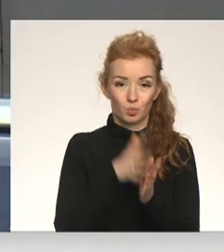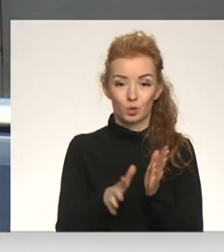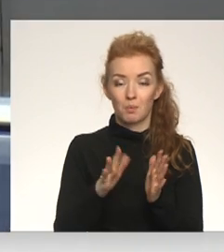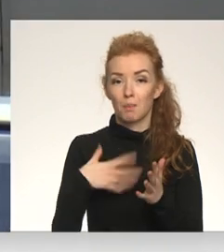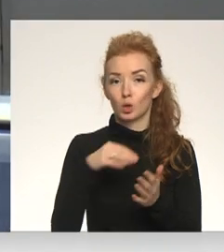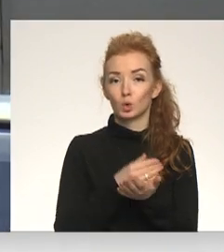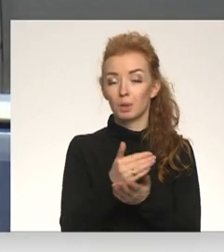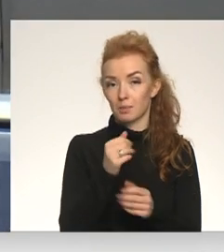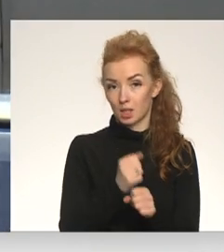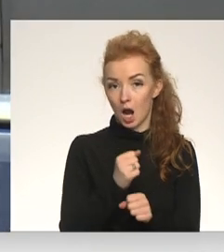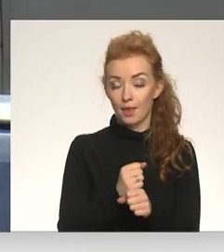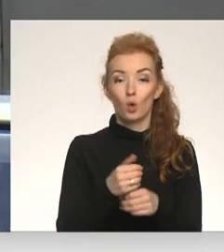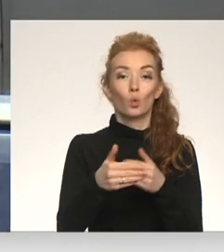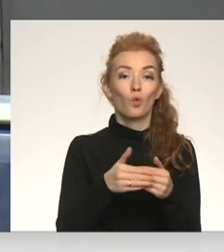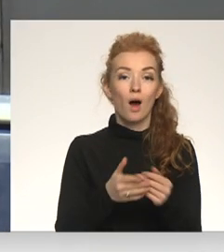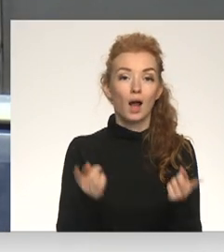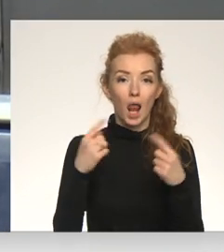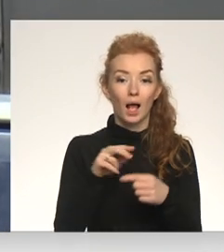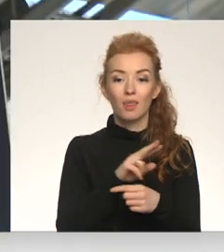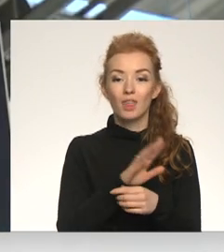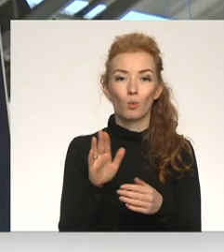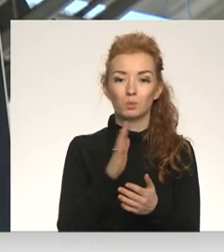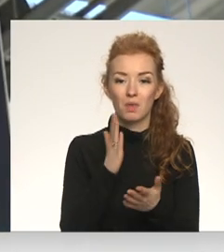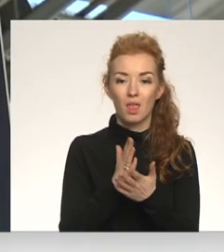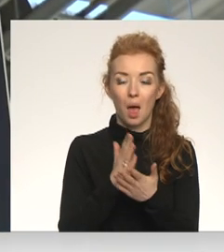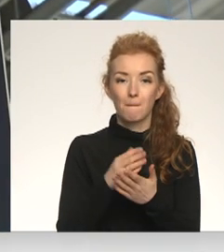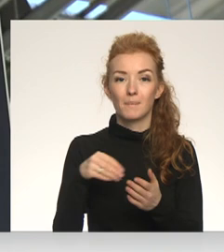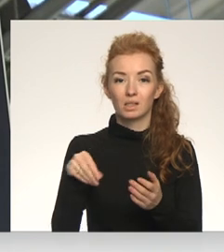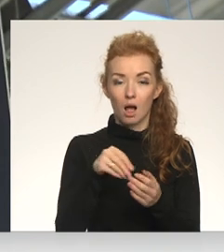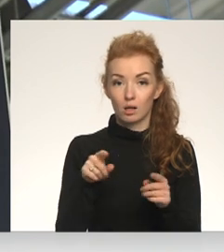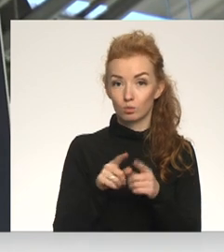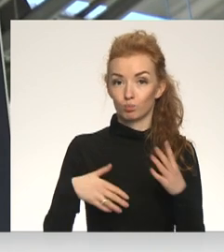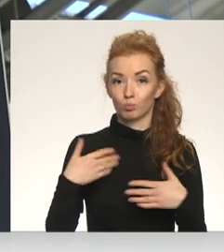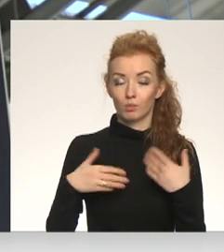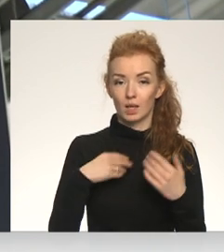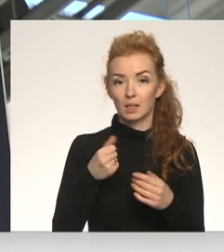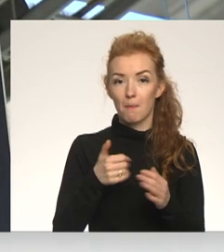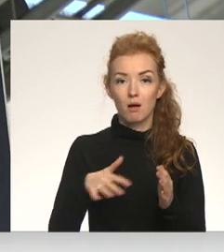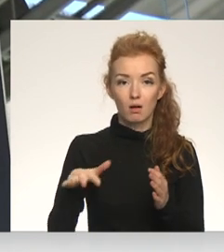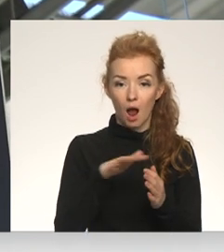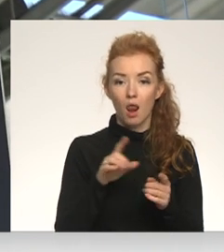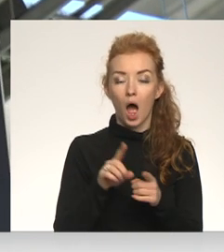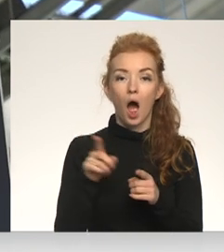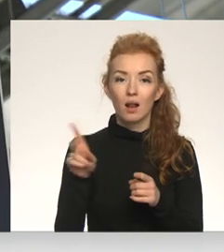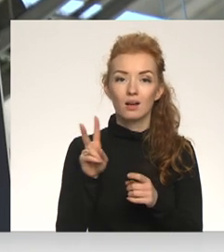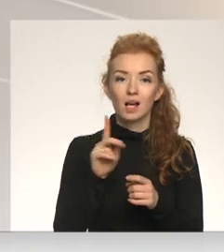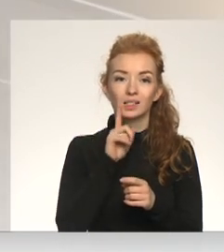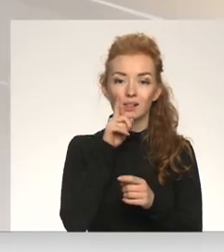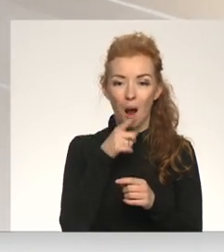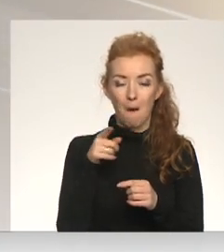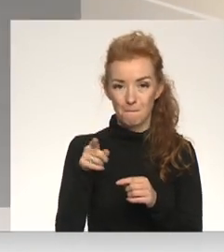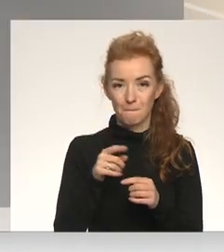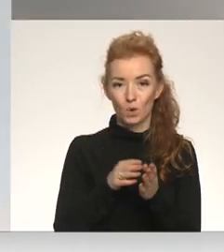Tas, ka vismaz tuvākajā laikā vairs nebūs pieejami ierastā, sāles satraucas arī Zemgalē lielāko skabētu kāpostu ražotāji.